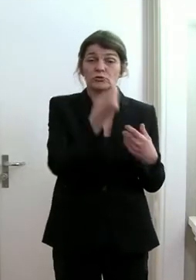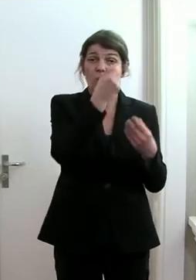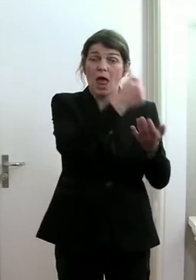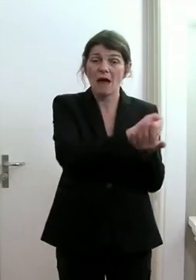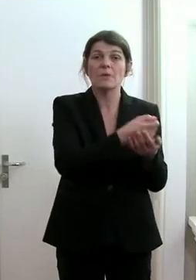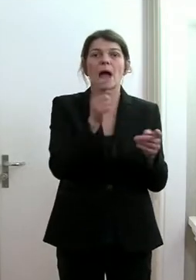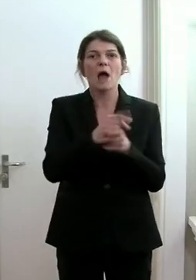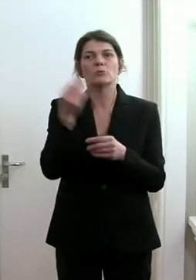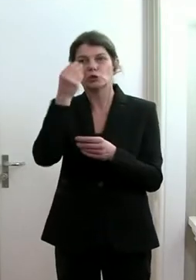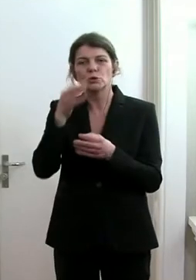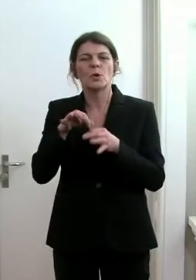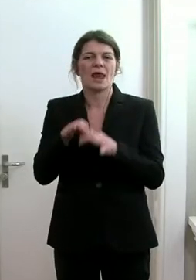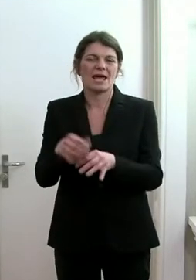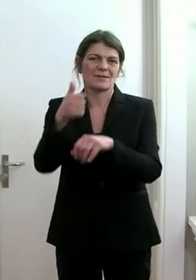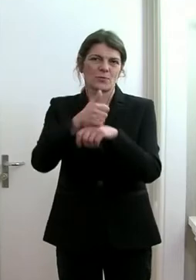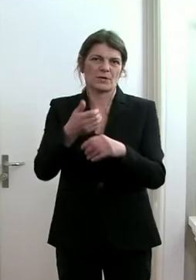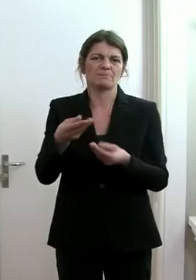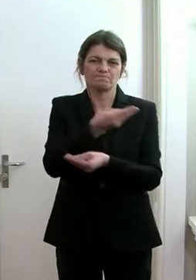mit den Schulleitungen.